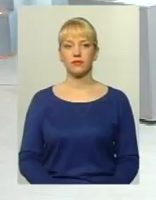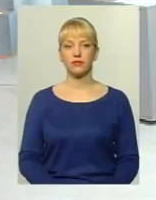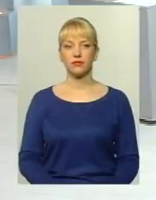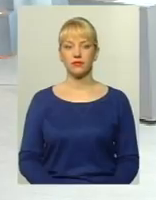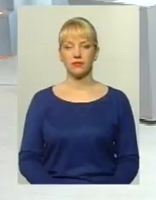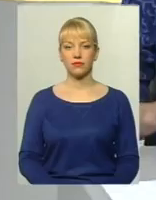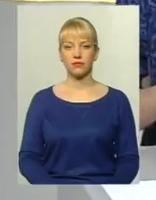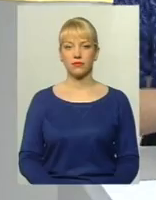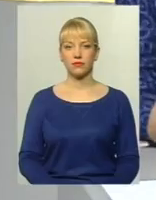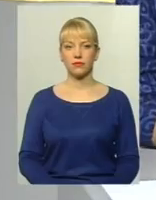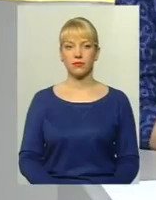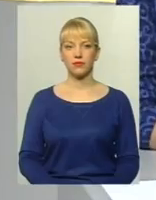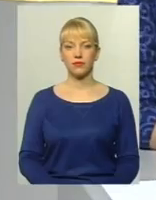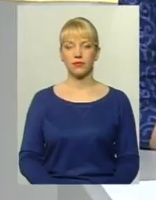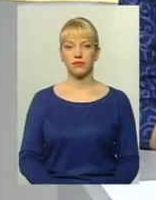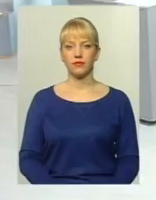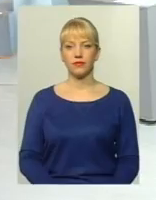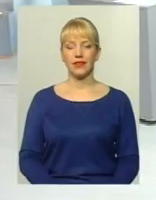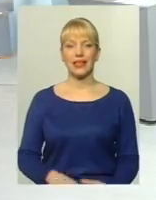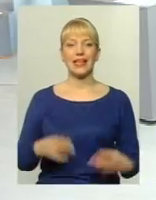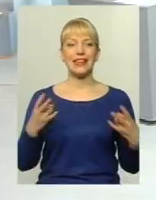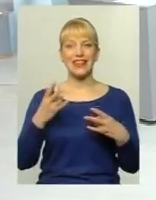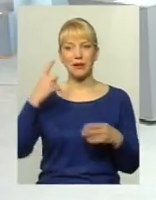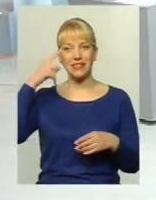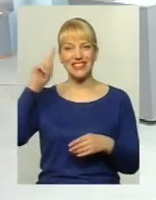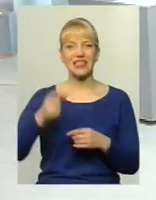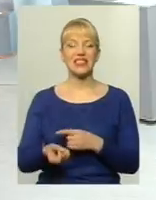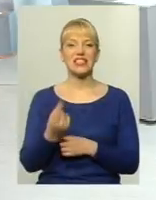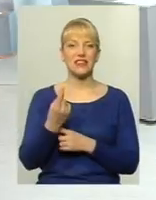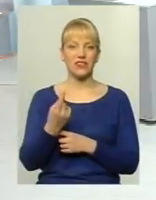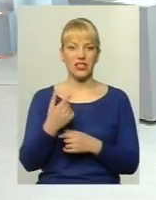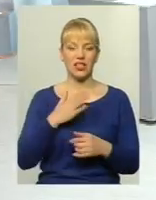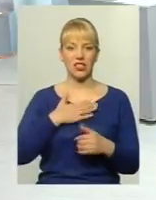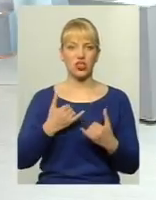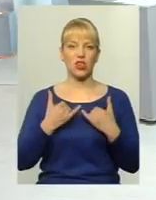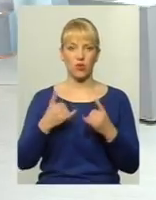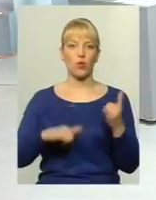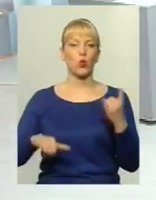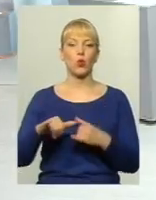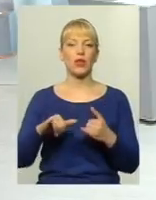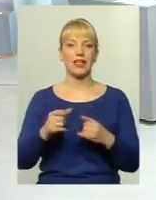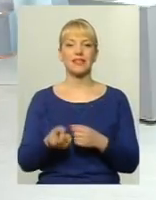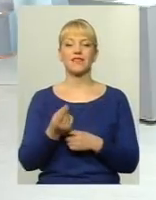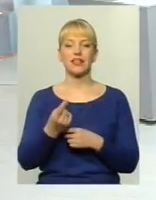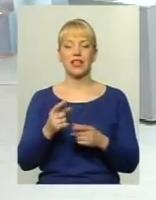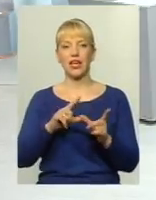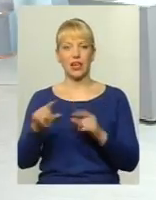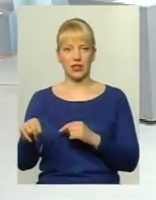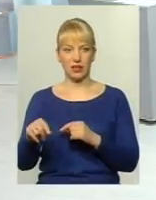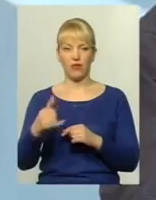Будь ласка. Я можу сказати, що треба перше знати, звідки наш пасажир їхав і куди. Тому що в нас